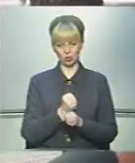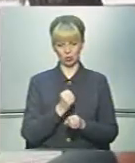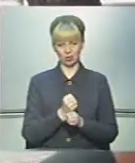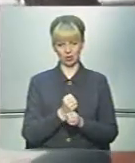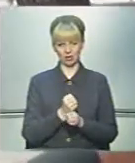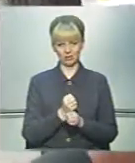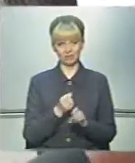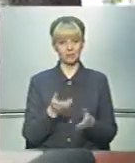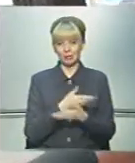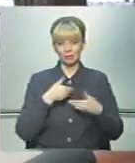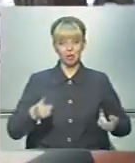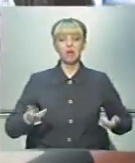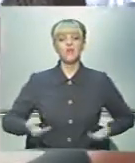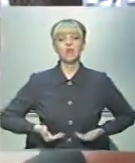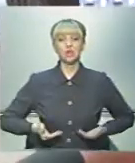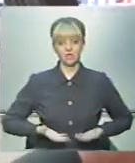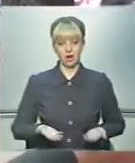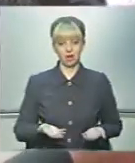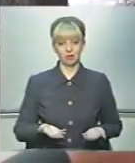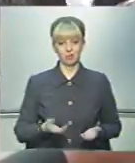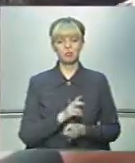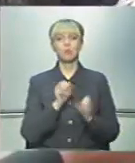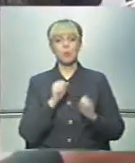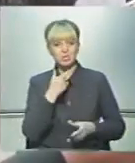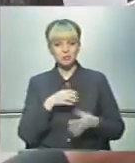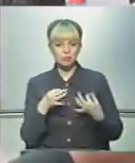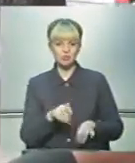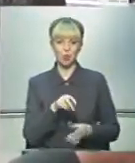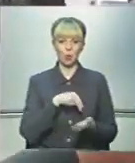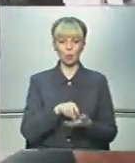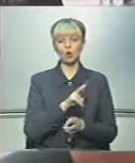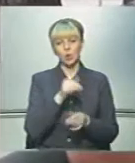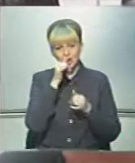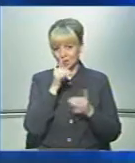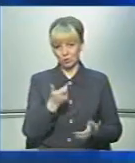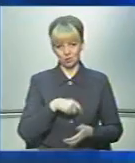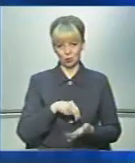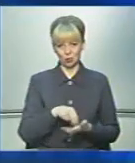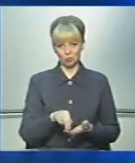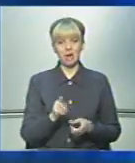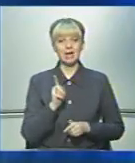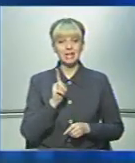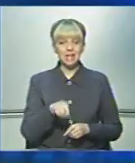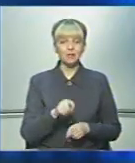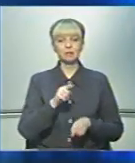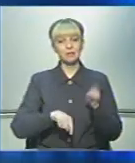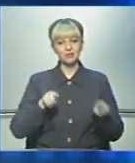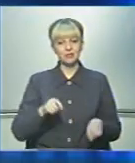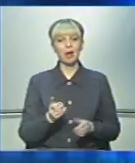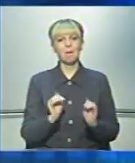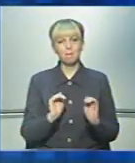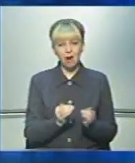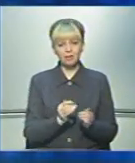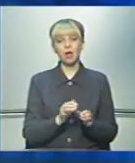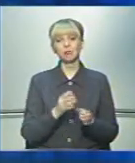Тому що ми виживаємо. Хтось може позволити собі купити, хтось не може позволити. І навіть попри деякі маленькі,